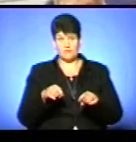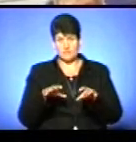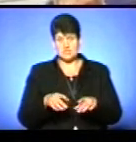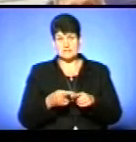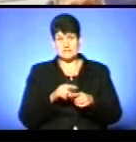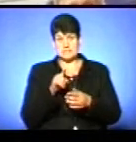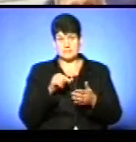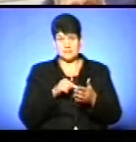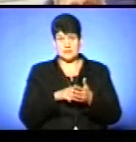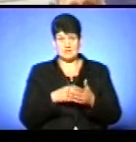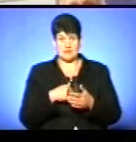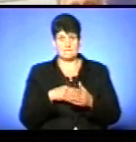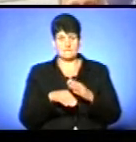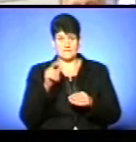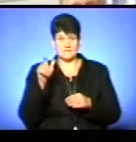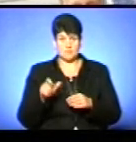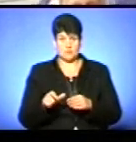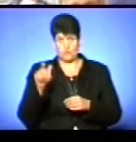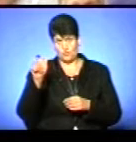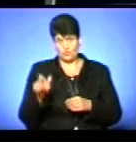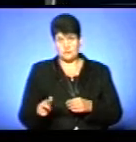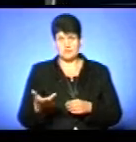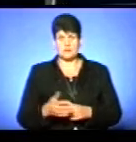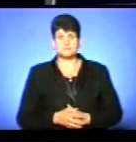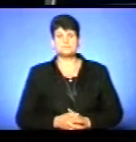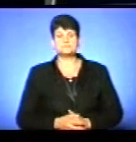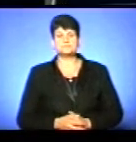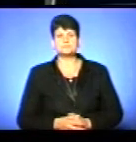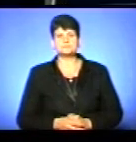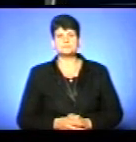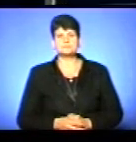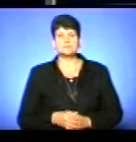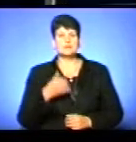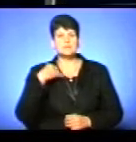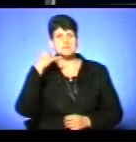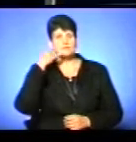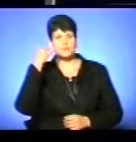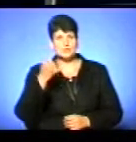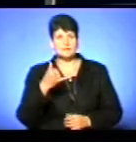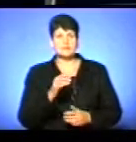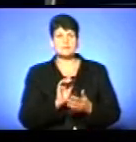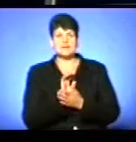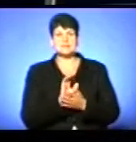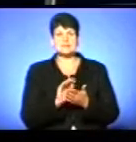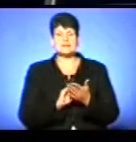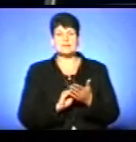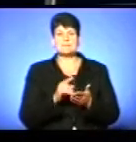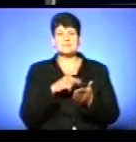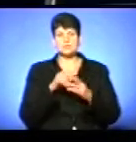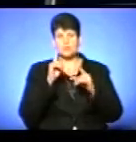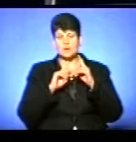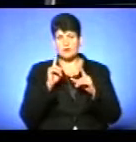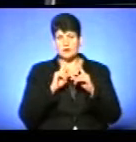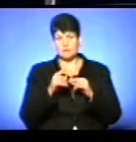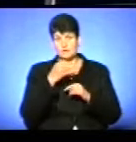питання, як виборець і як людина в першу чергу. Ми зателефонували до пресекретаря міської ради. Мар'яна Зварич